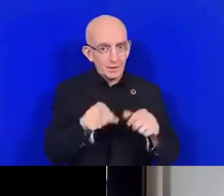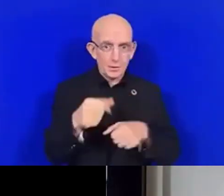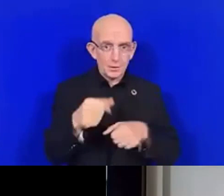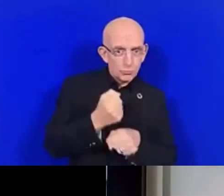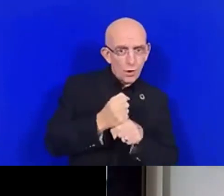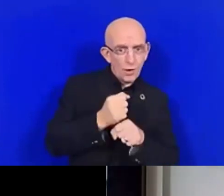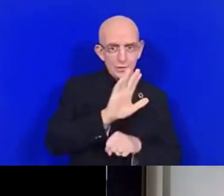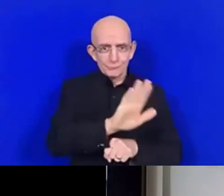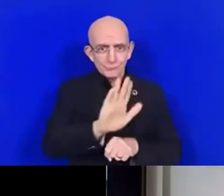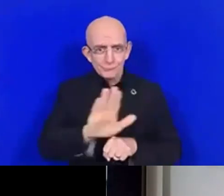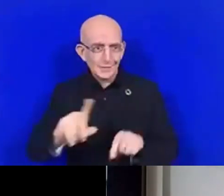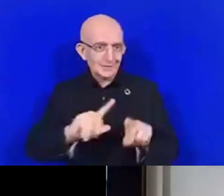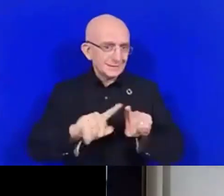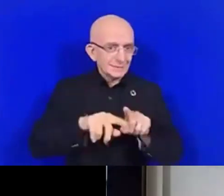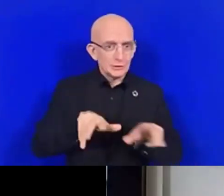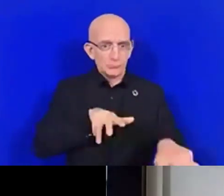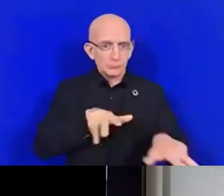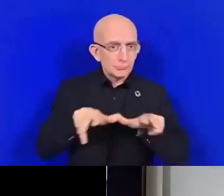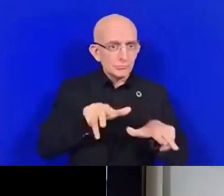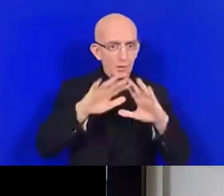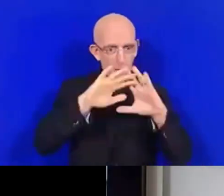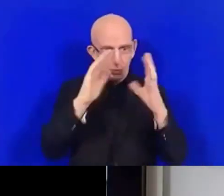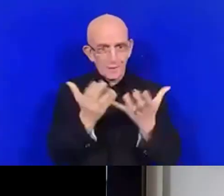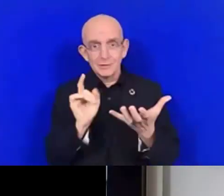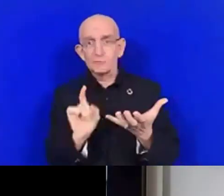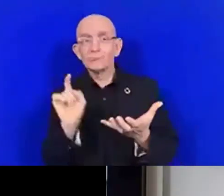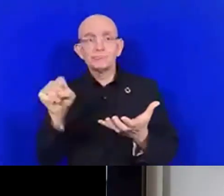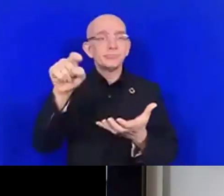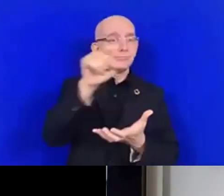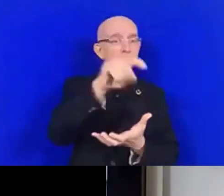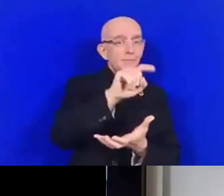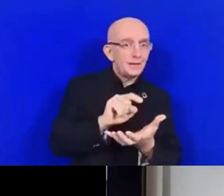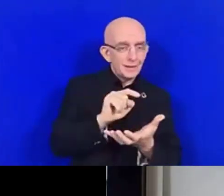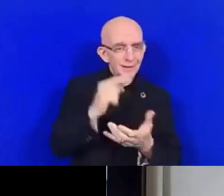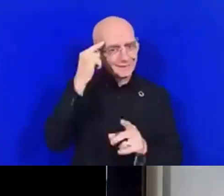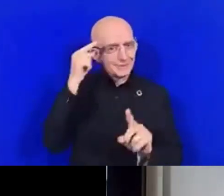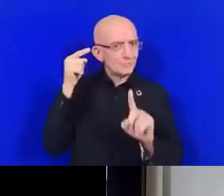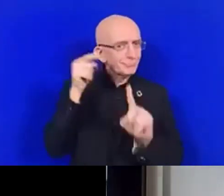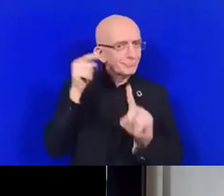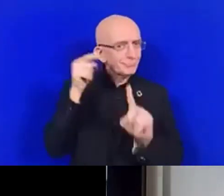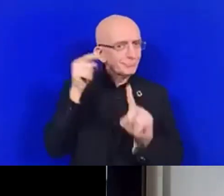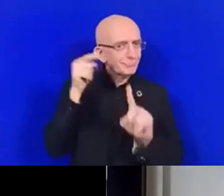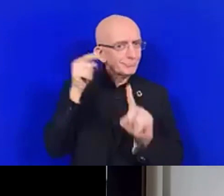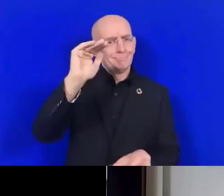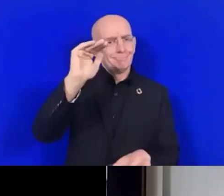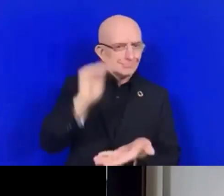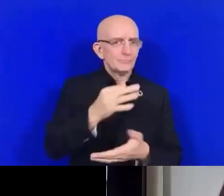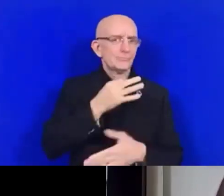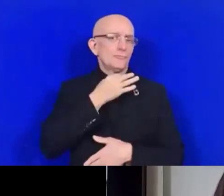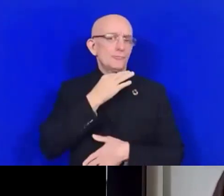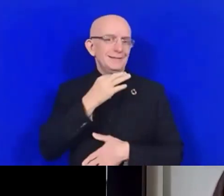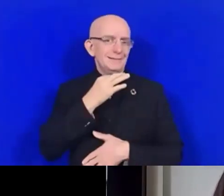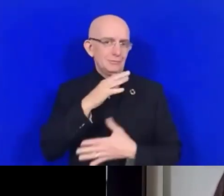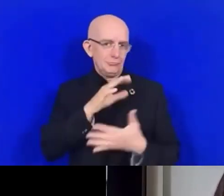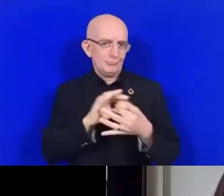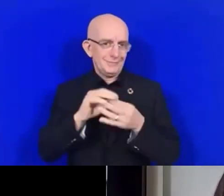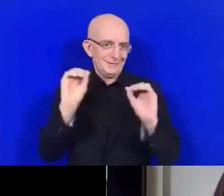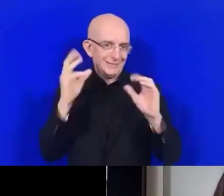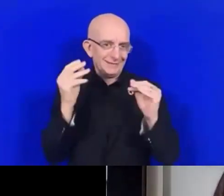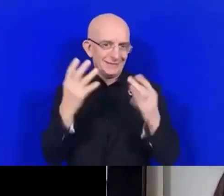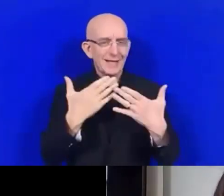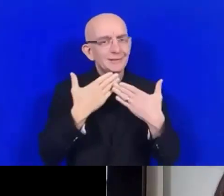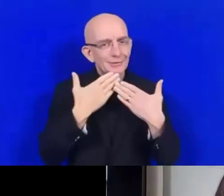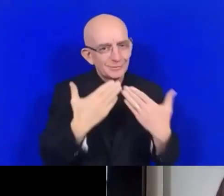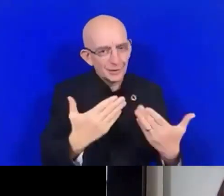réduire les risques de catastrophe. Merci. Merci à tous.